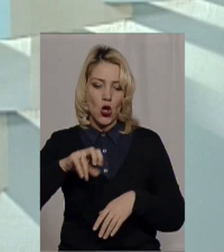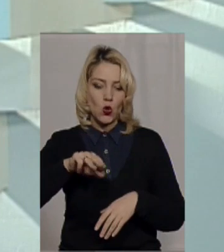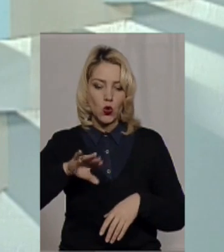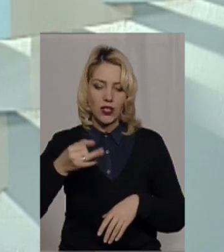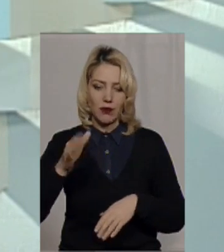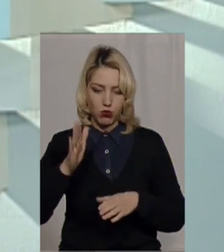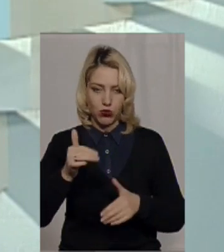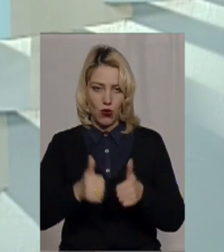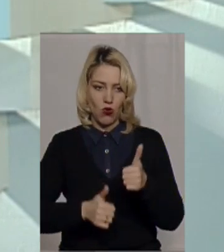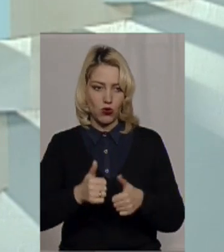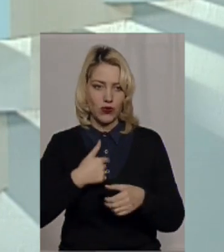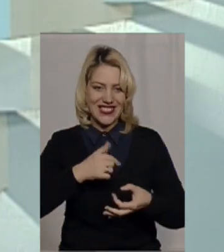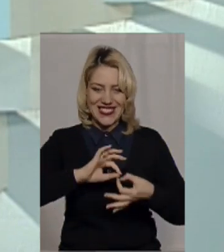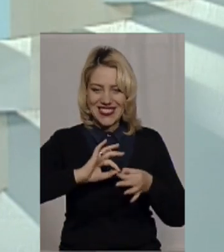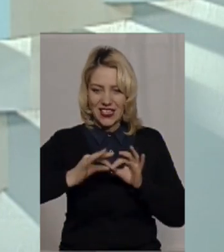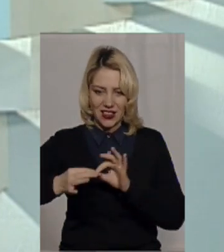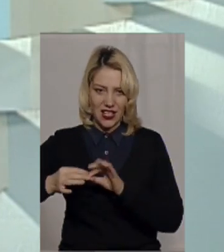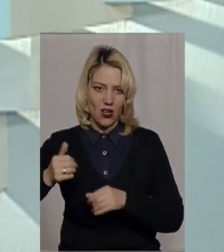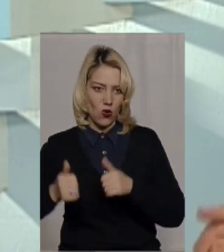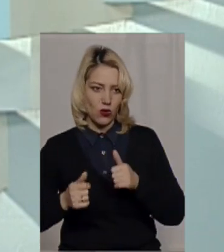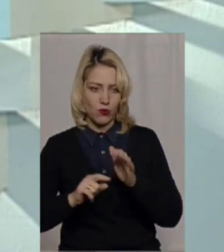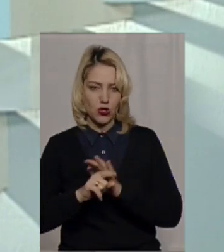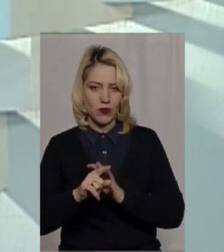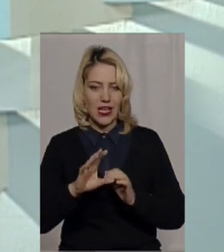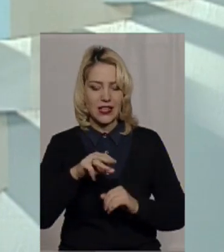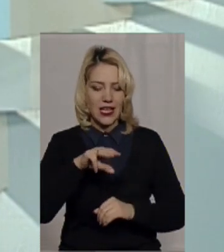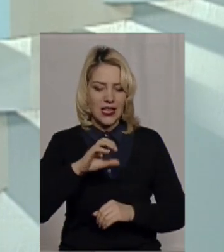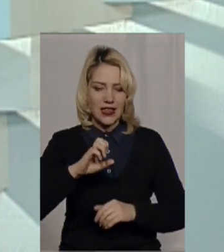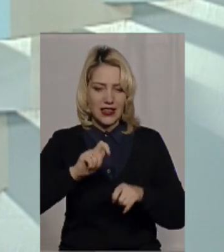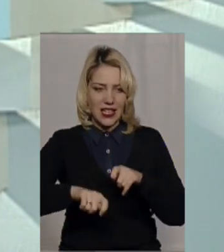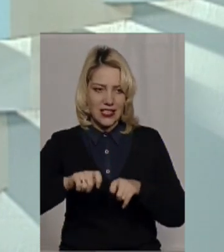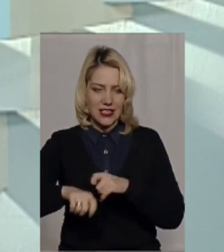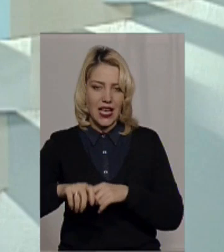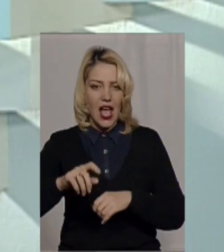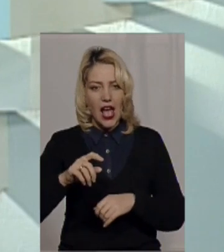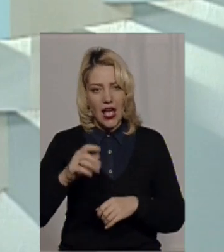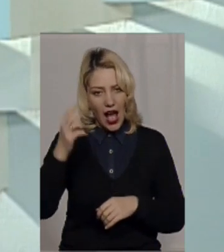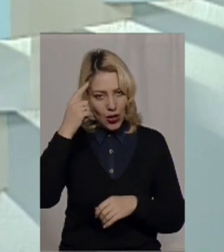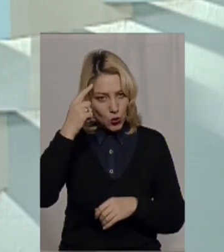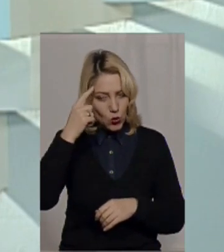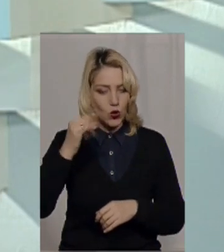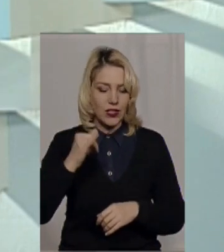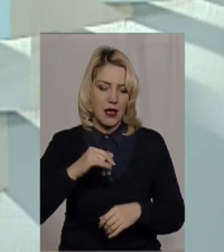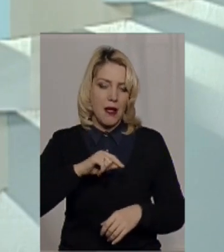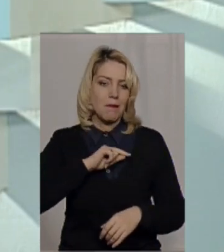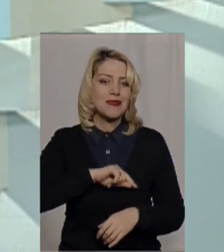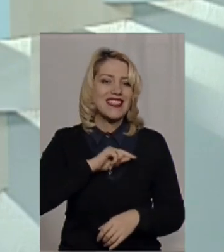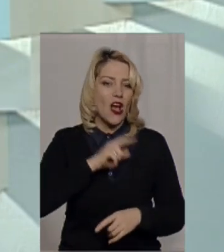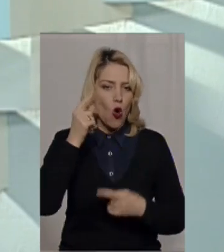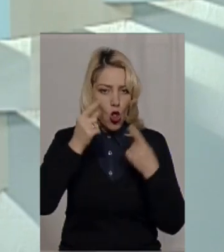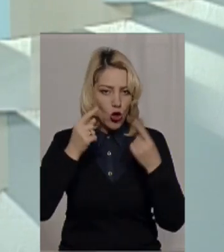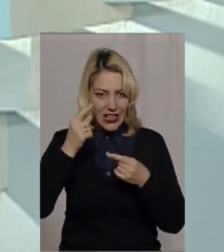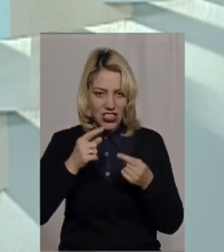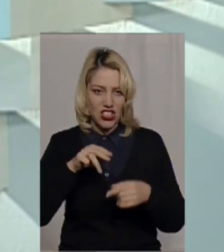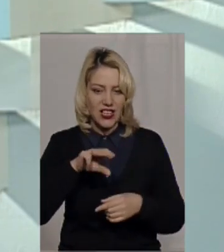всіх запрошую на складний конкурс, починаючи від теста IQ, закінчуючи тестом психологічним, але ті, хто його пройдуть, будуть мати гідну